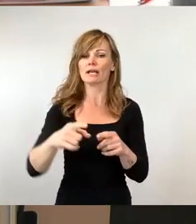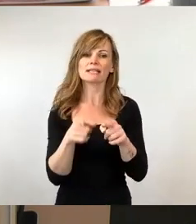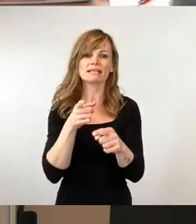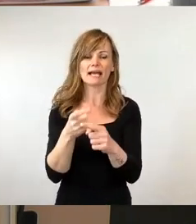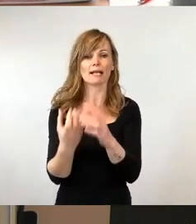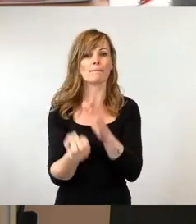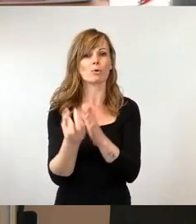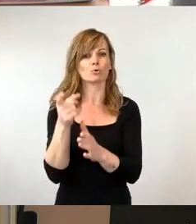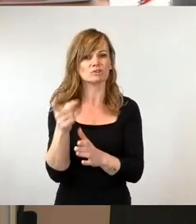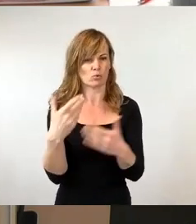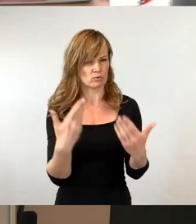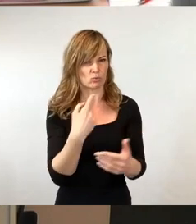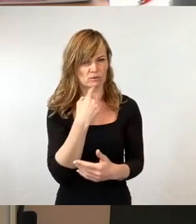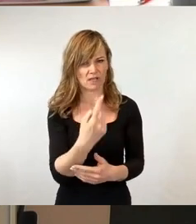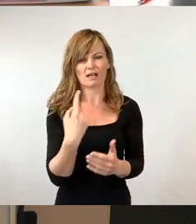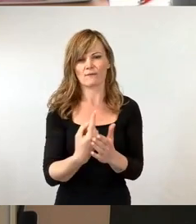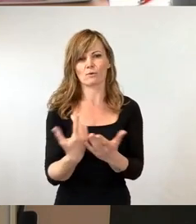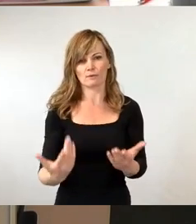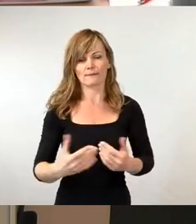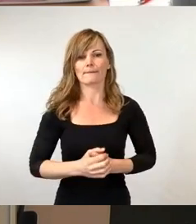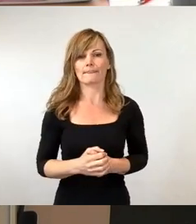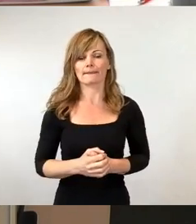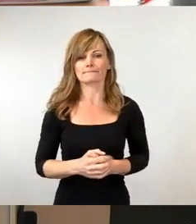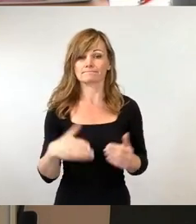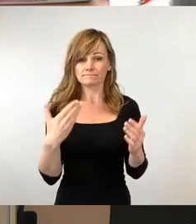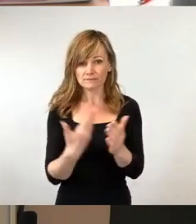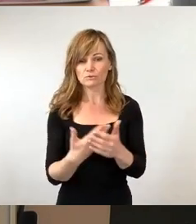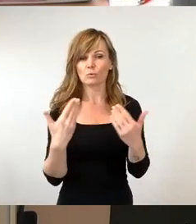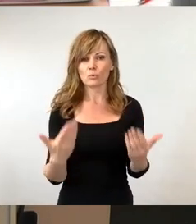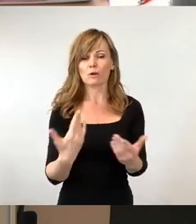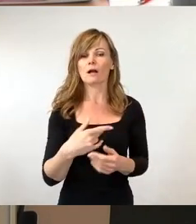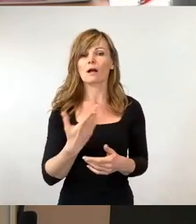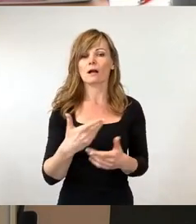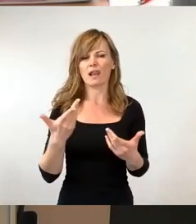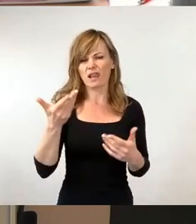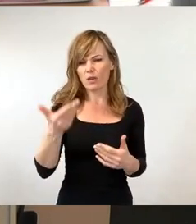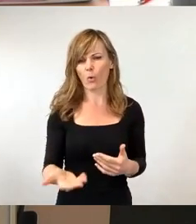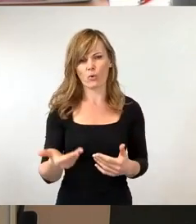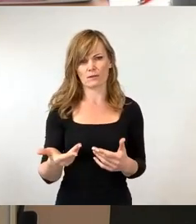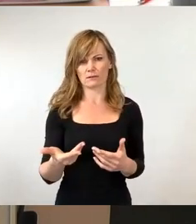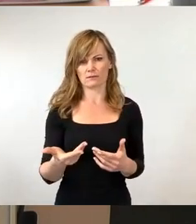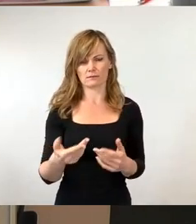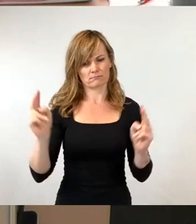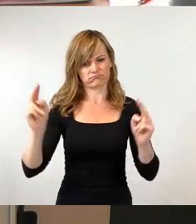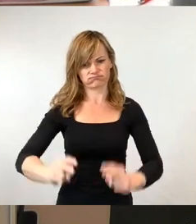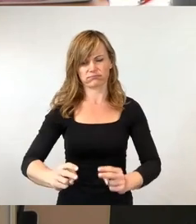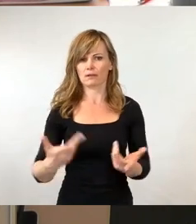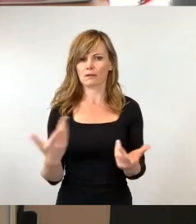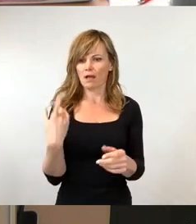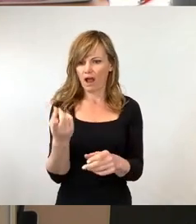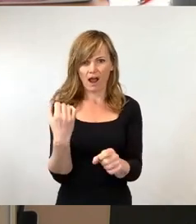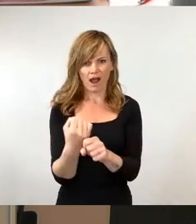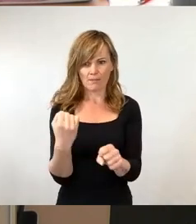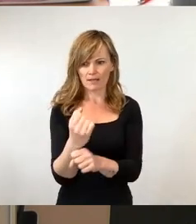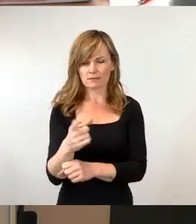das Lohndumping, weil sie eben dort arbeiten gehen und maximal normalerweise dann zu